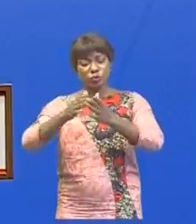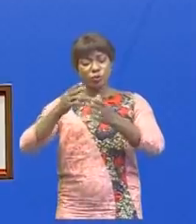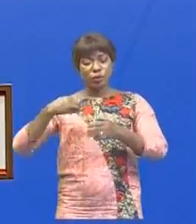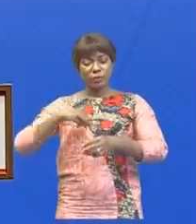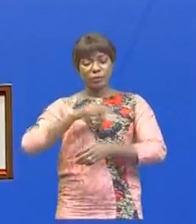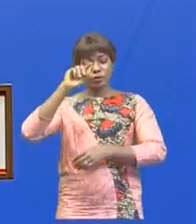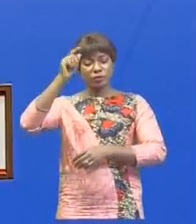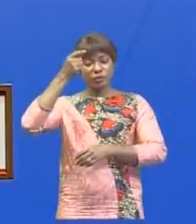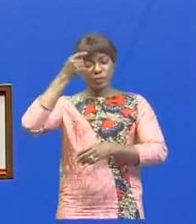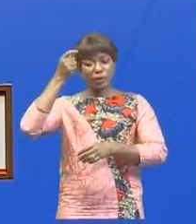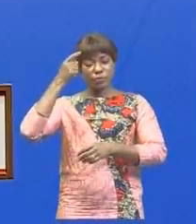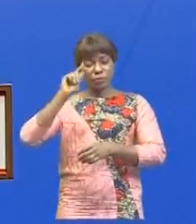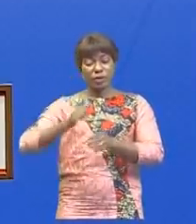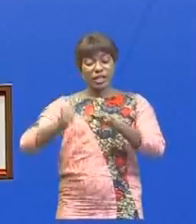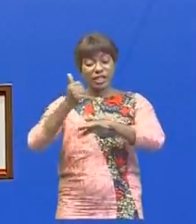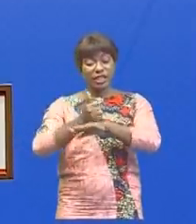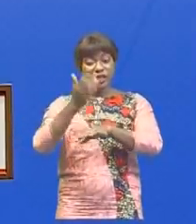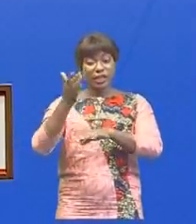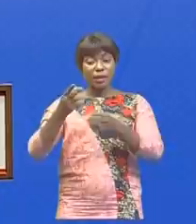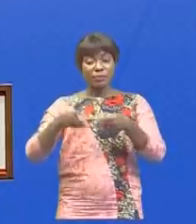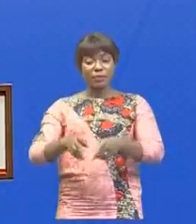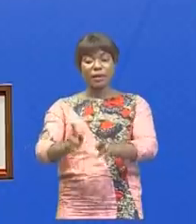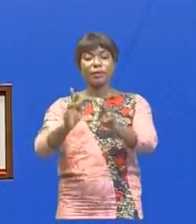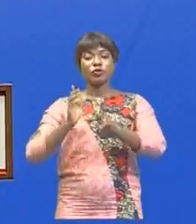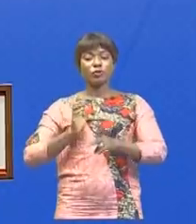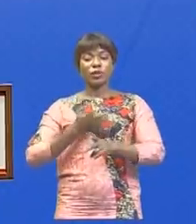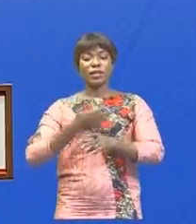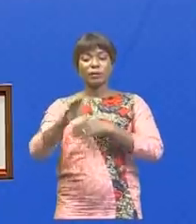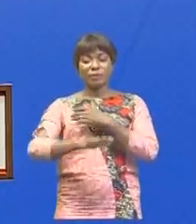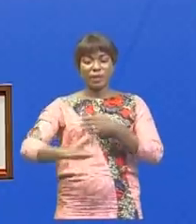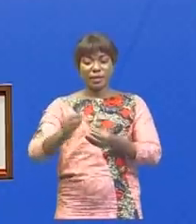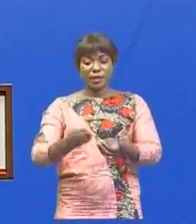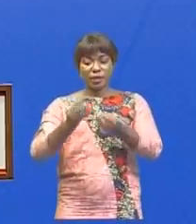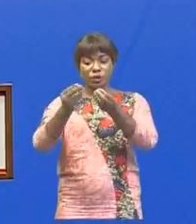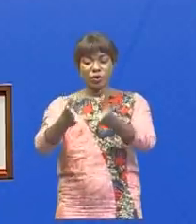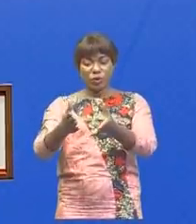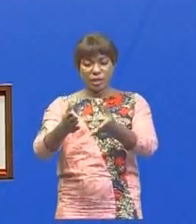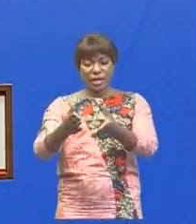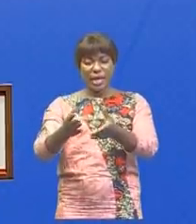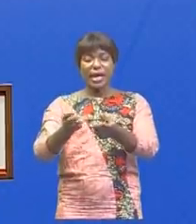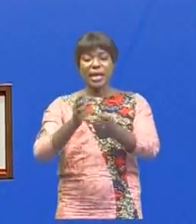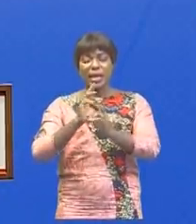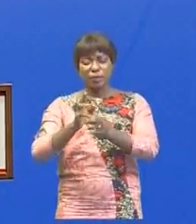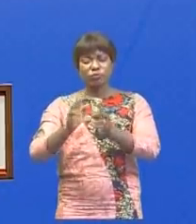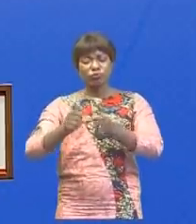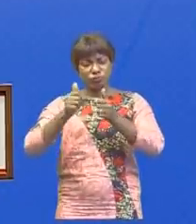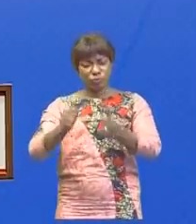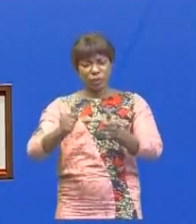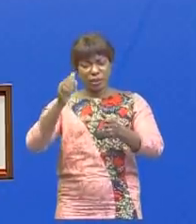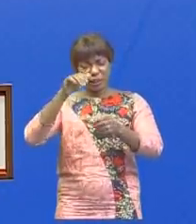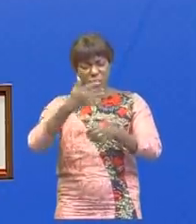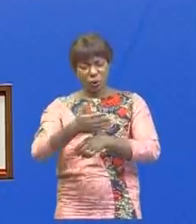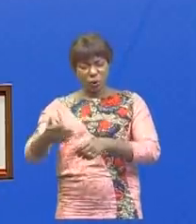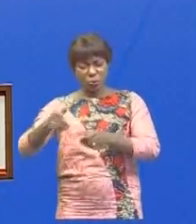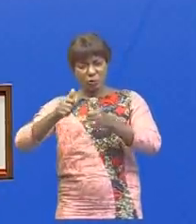pour que la ténue de cet atelier permette à notre pays de disposer des données fiables de ses potentialités naturelles